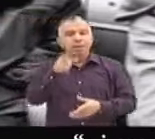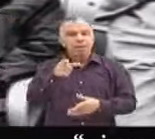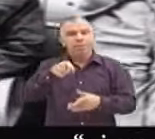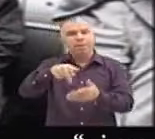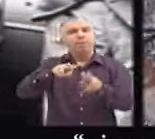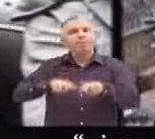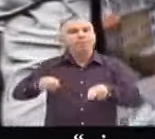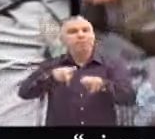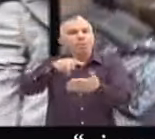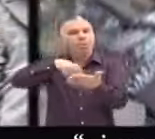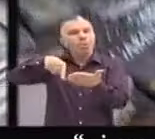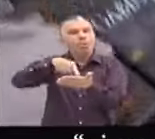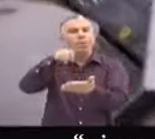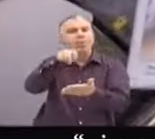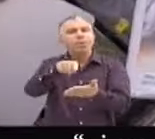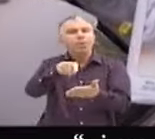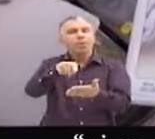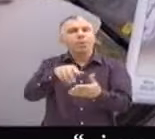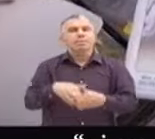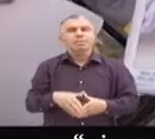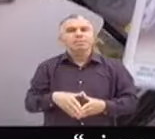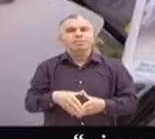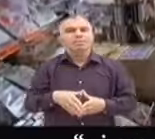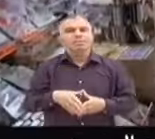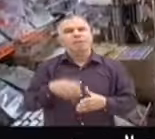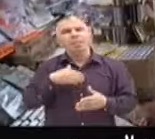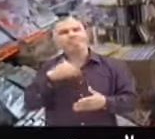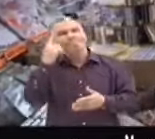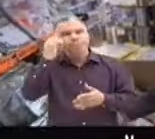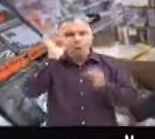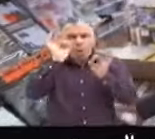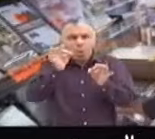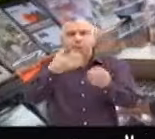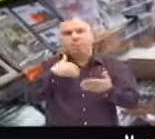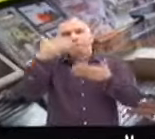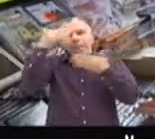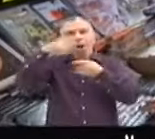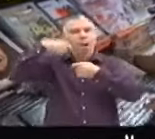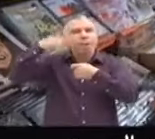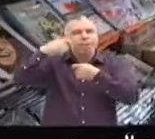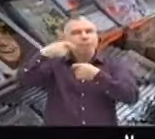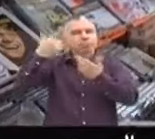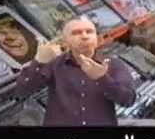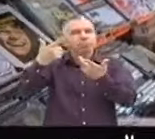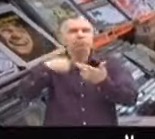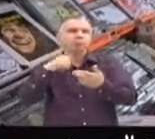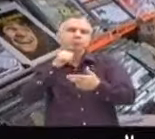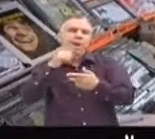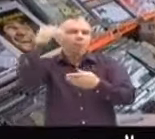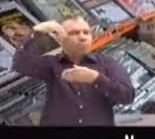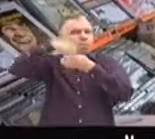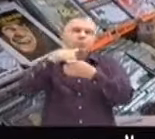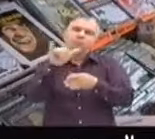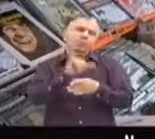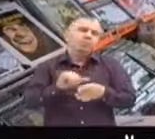Ça aussi, ça, c'est très drôle. Les calces rebiffent. Je connais très mal le cinéma marocain. Et pour cause. Parce que...